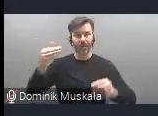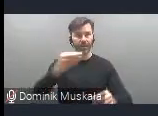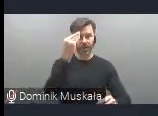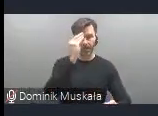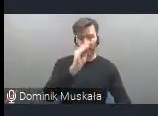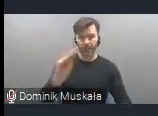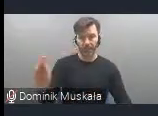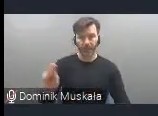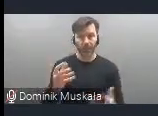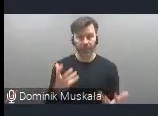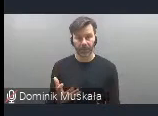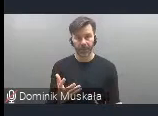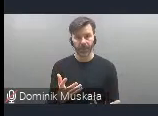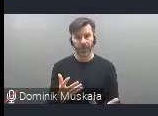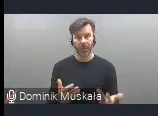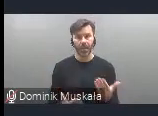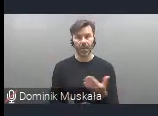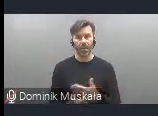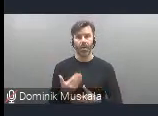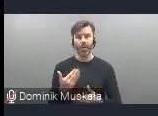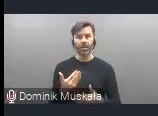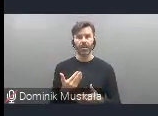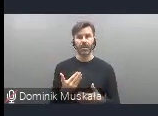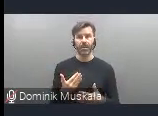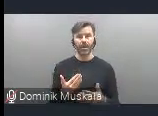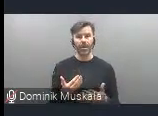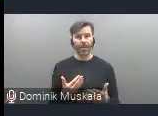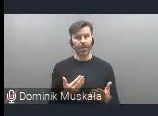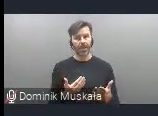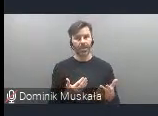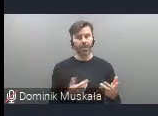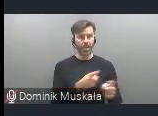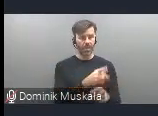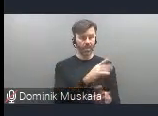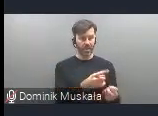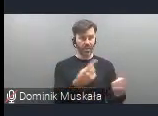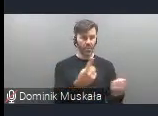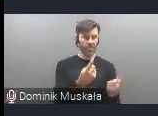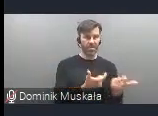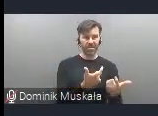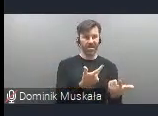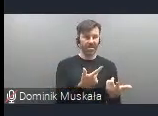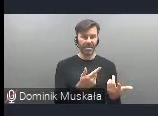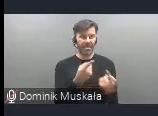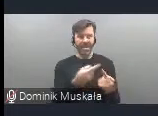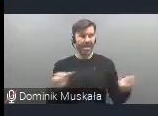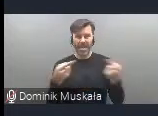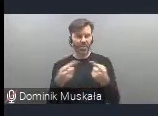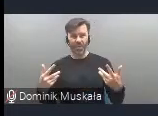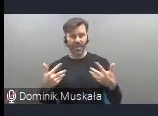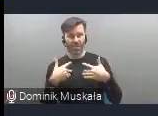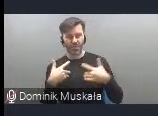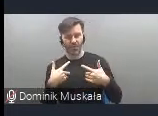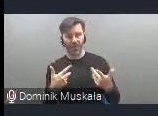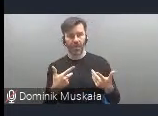dostawały łatkę idealistów oderwanych od rzeczywistości, której trzeba